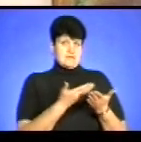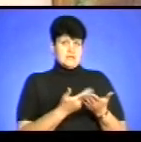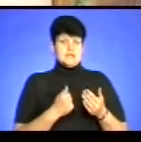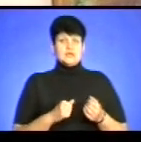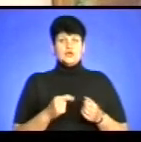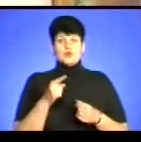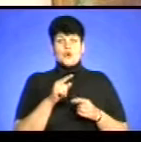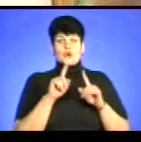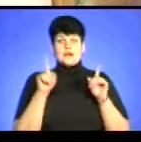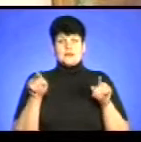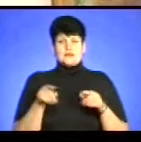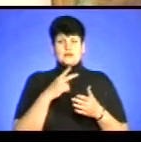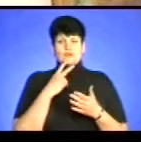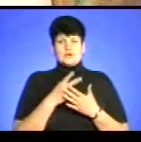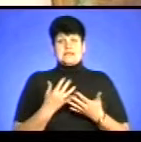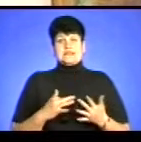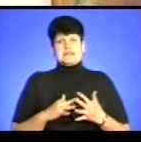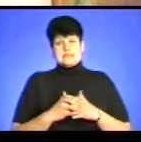які представляють сільський побут,